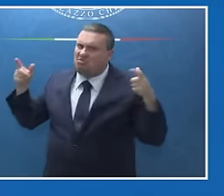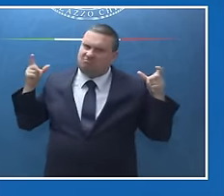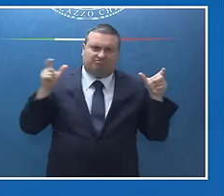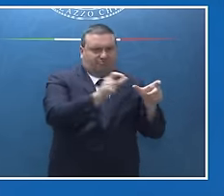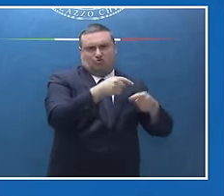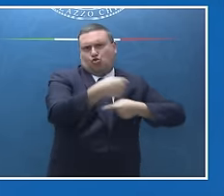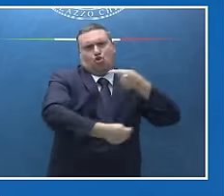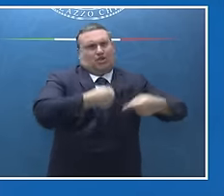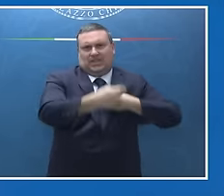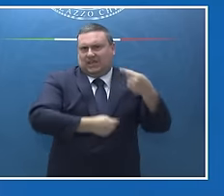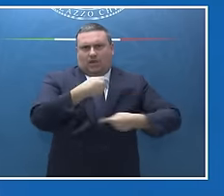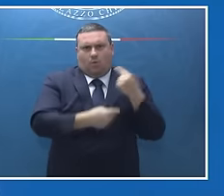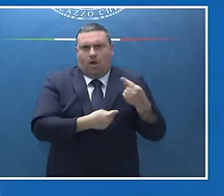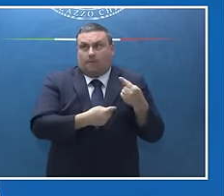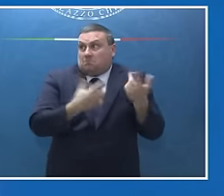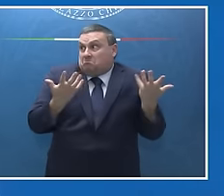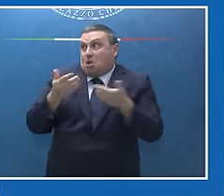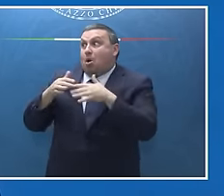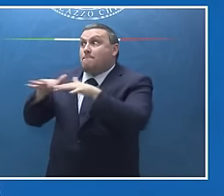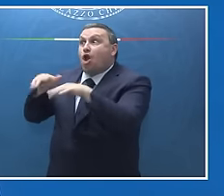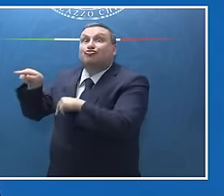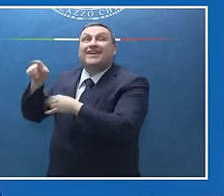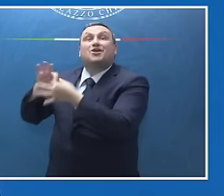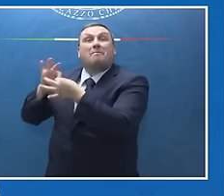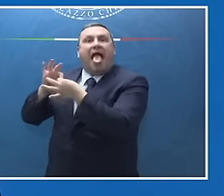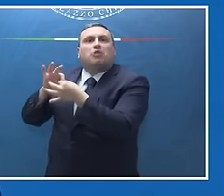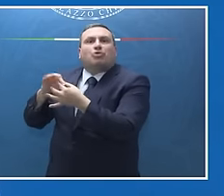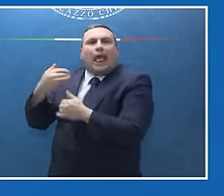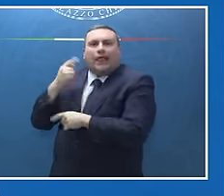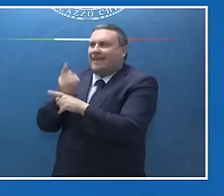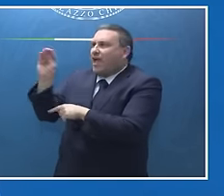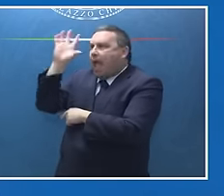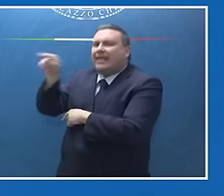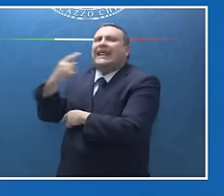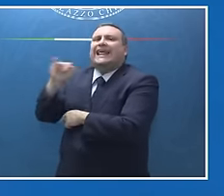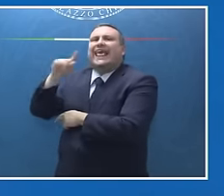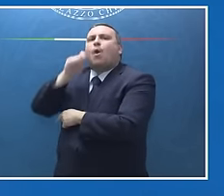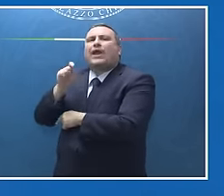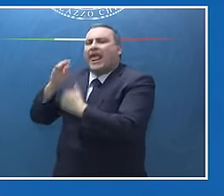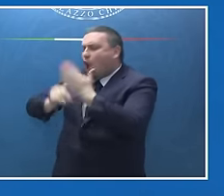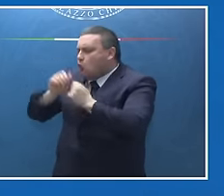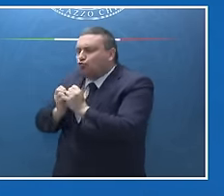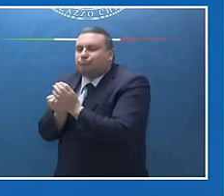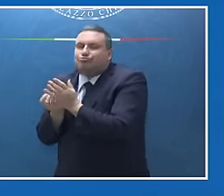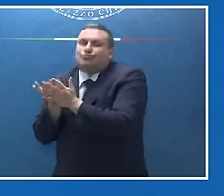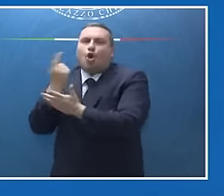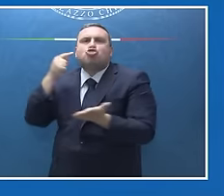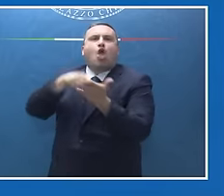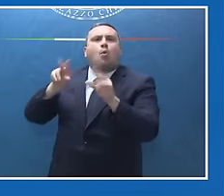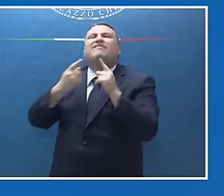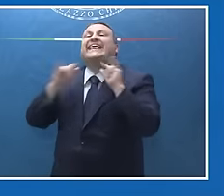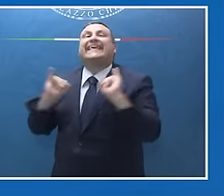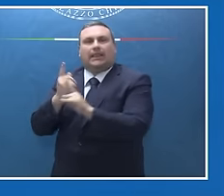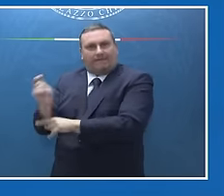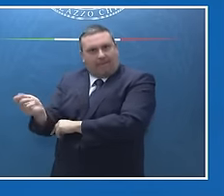anche il tema di chi debba pagare la ricostruzione dell'Ucraina. Quindi insomma è un tema che secondo me si affronta